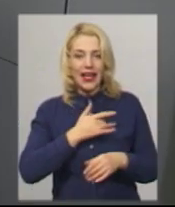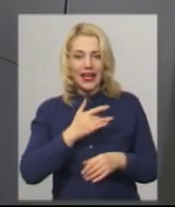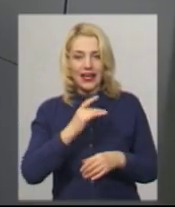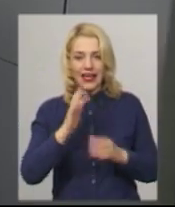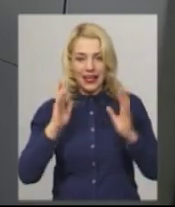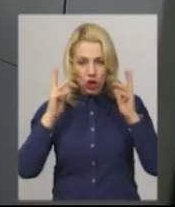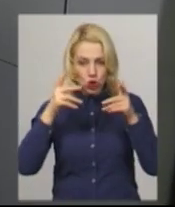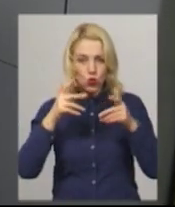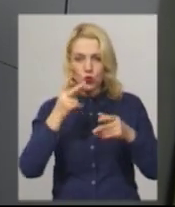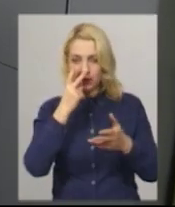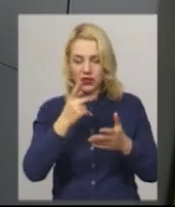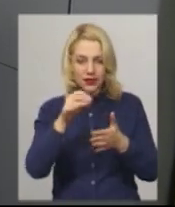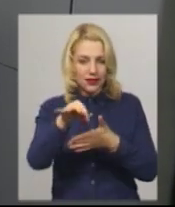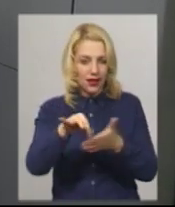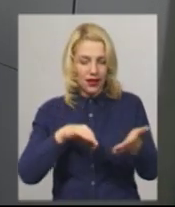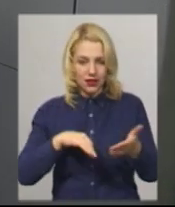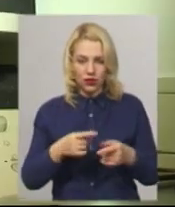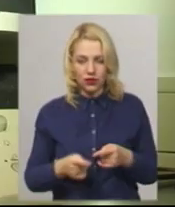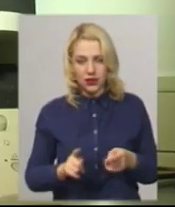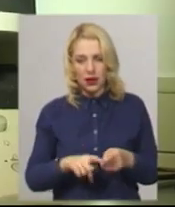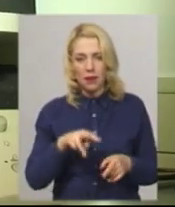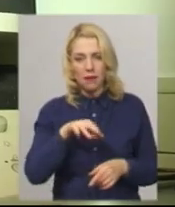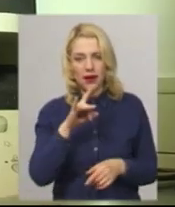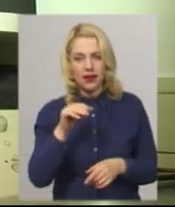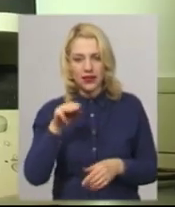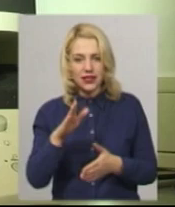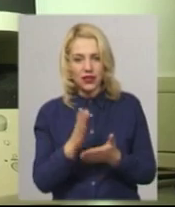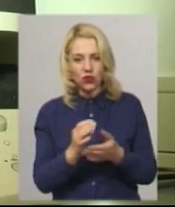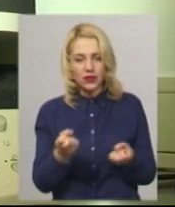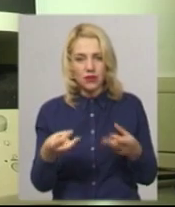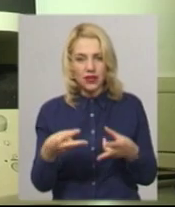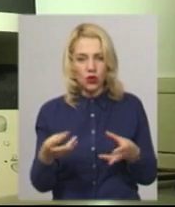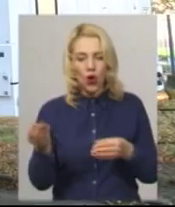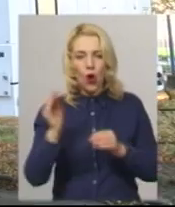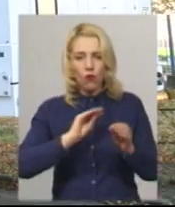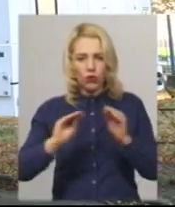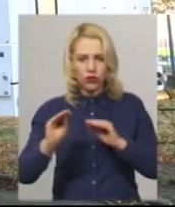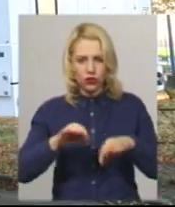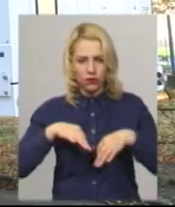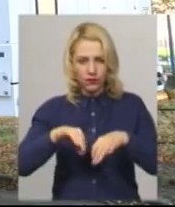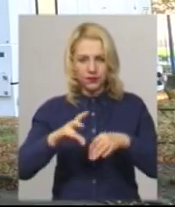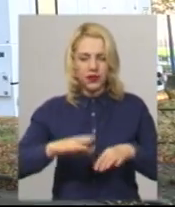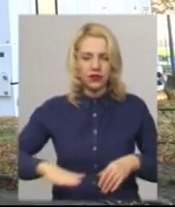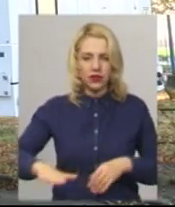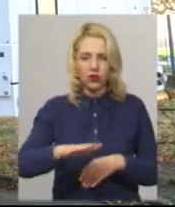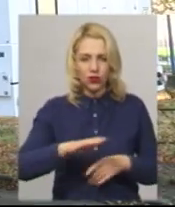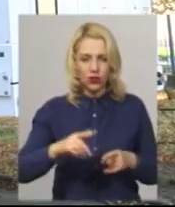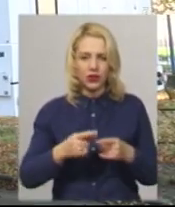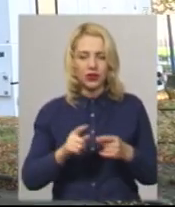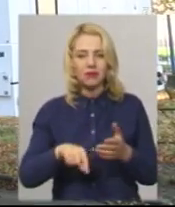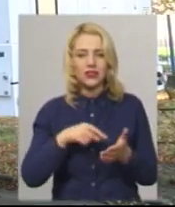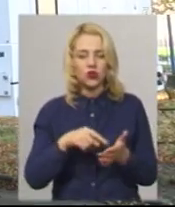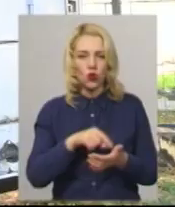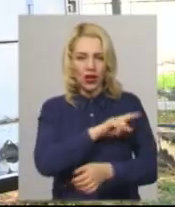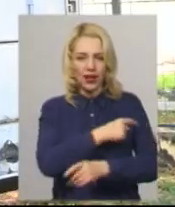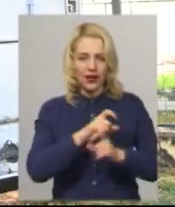Новий апарат магнітно-резонансної терапії зараз знаходиться у спеціально облаштовному трейдлері на території міської лікарні. Старий, списаний, бо